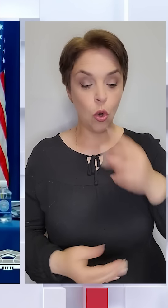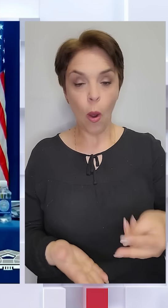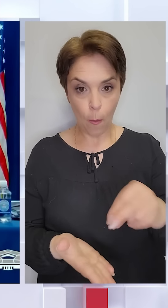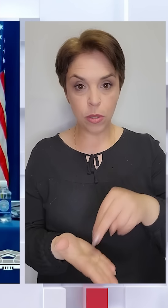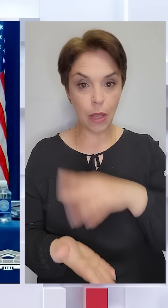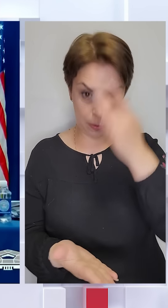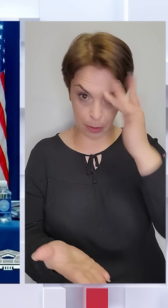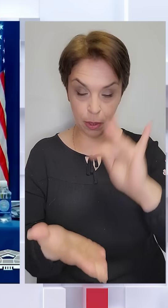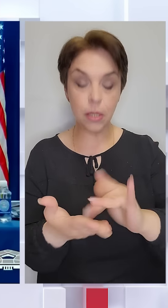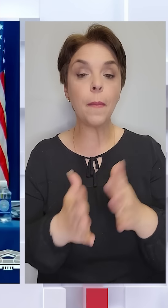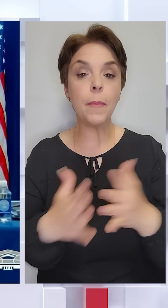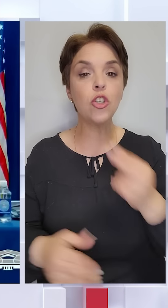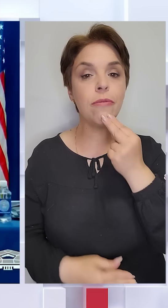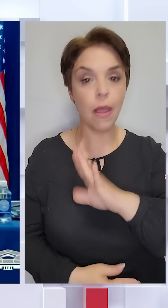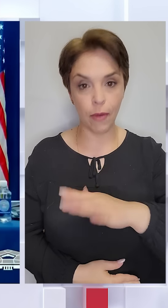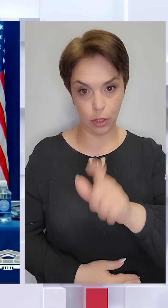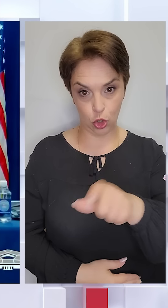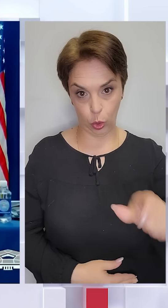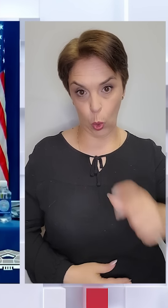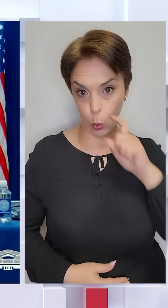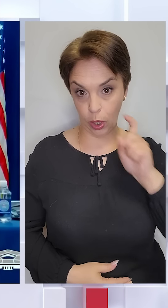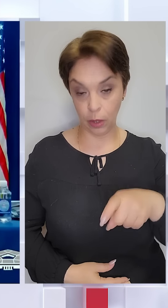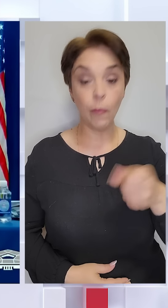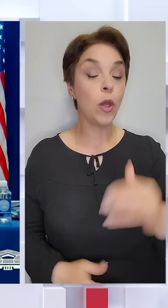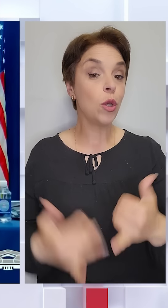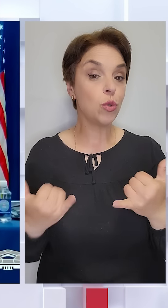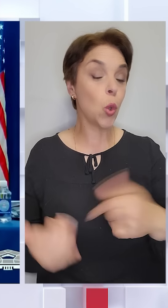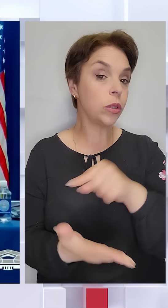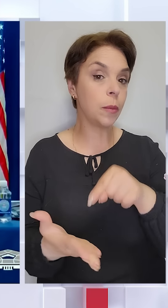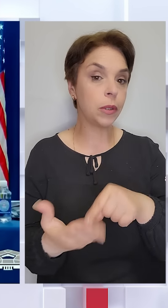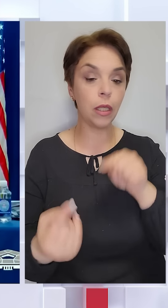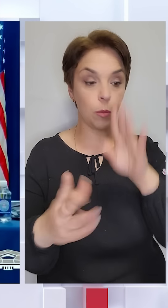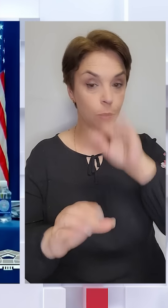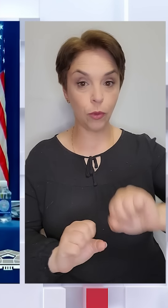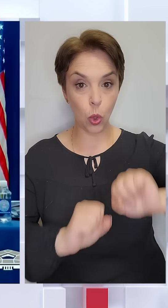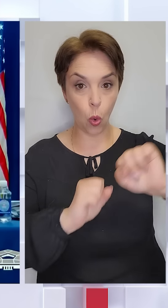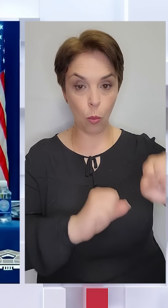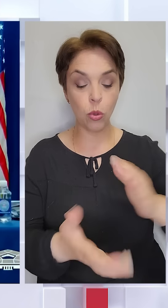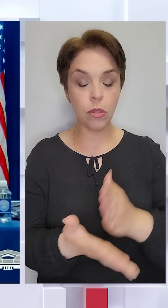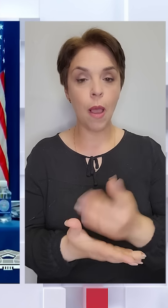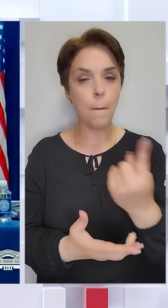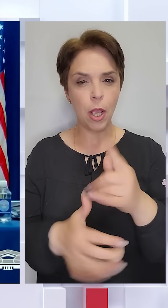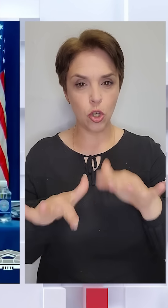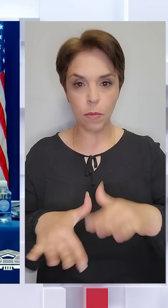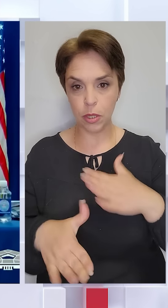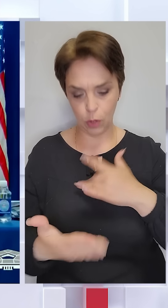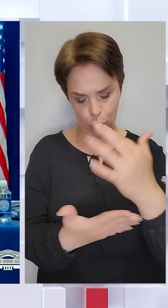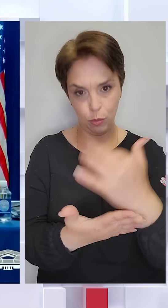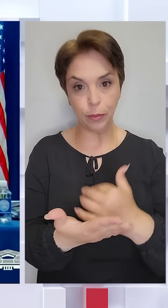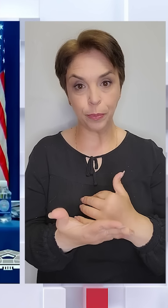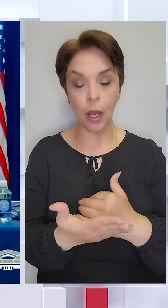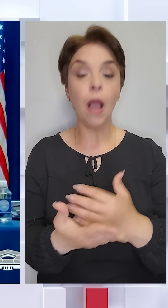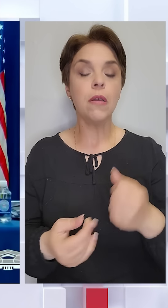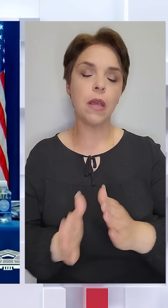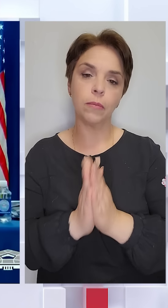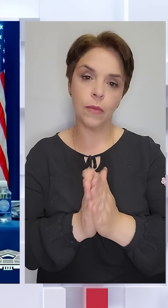під приціл більше невинних мирних жителів українців. Отже, сьогодні питання протиповітряної оборони посідатиме перше місце в нашому порядку денному. Я